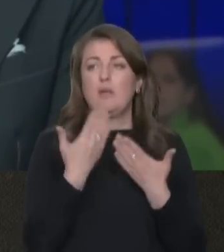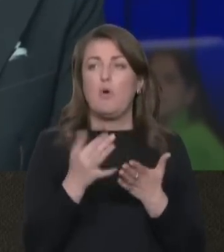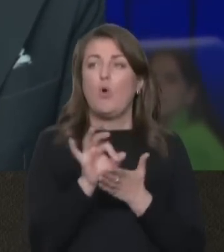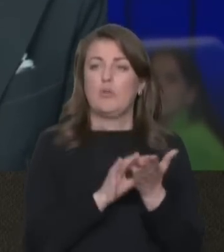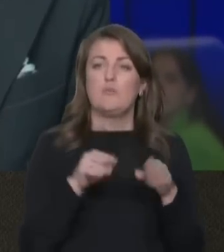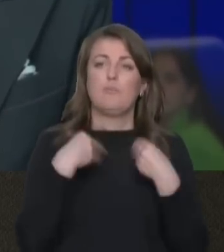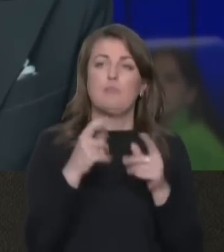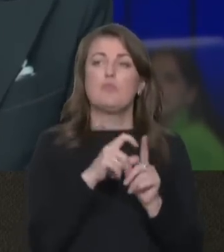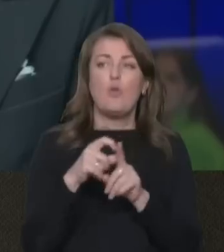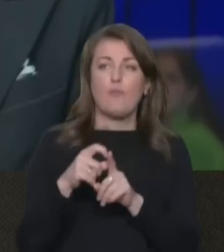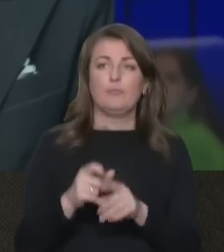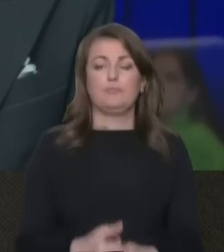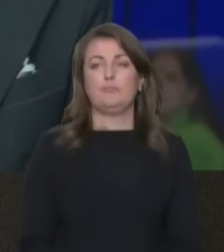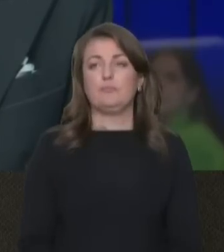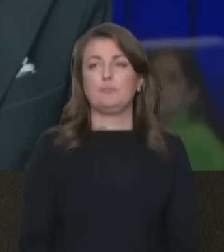і одразу надаємо слово.